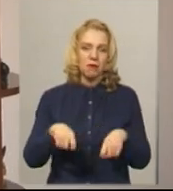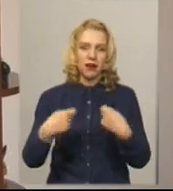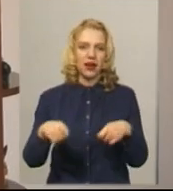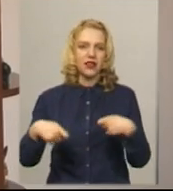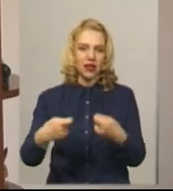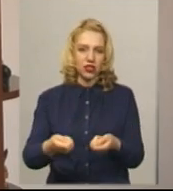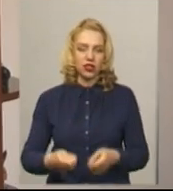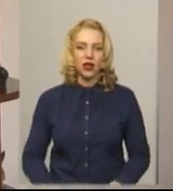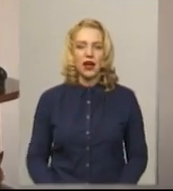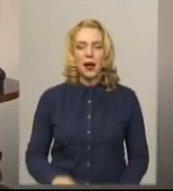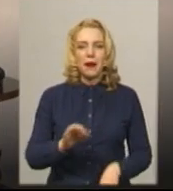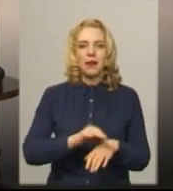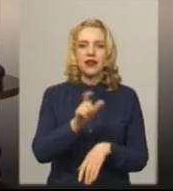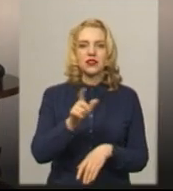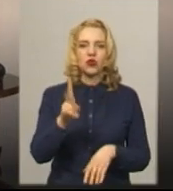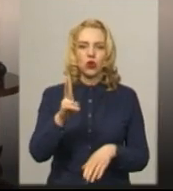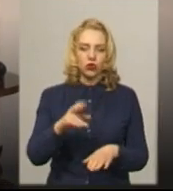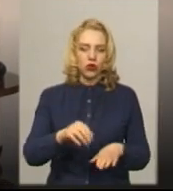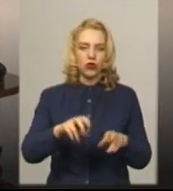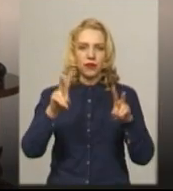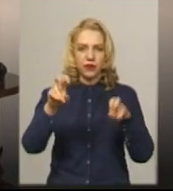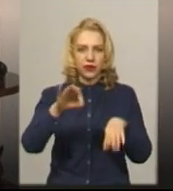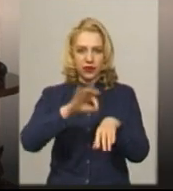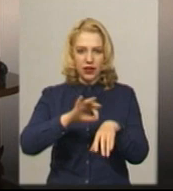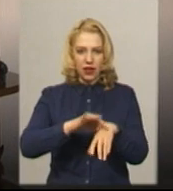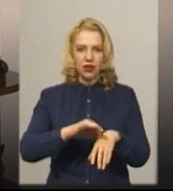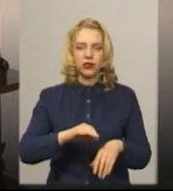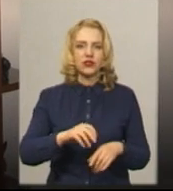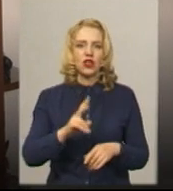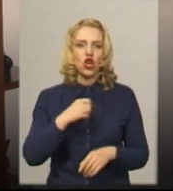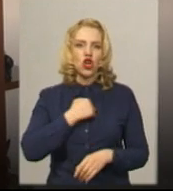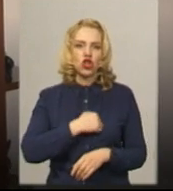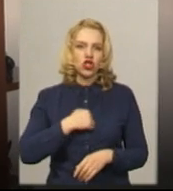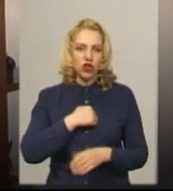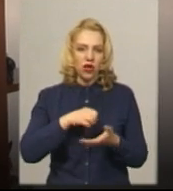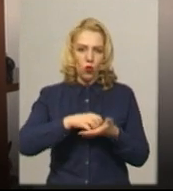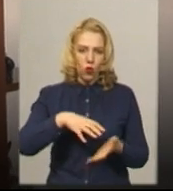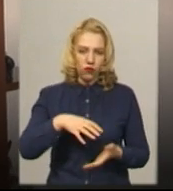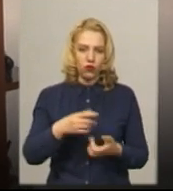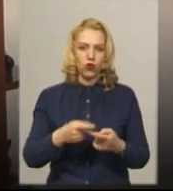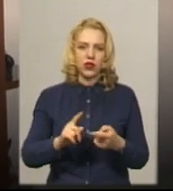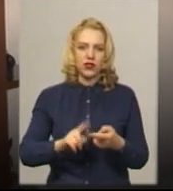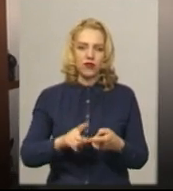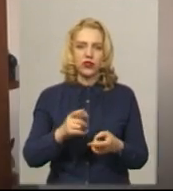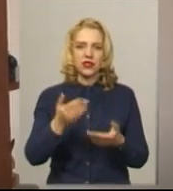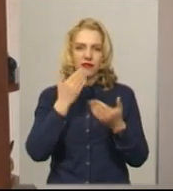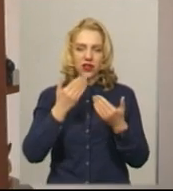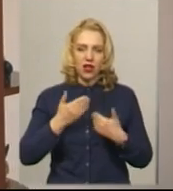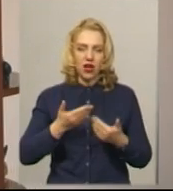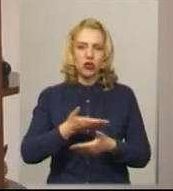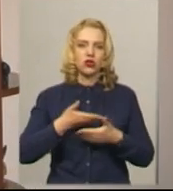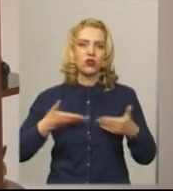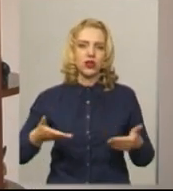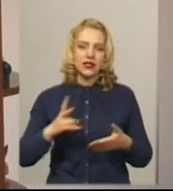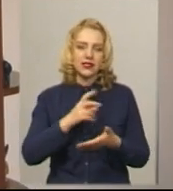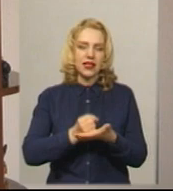Пацієнти, у яких верифіковано діагноз злоякісні новоутворення, вони до нас звертаються за скеруванням або